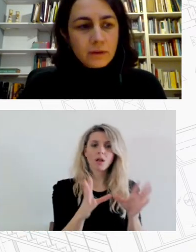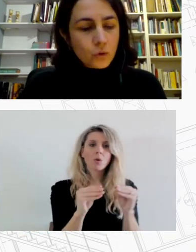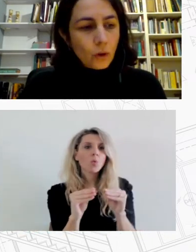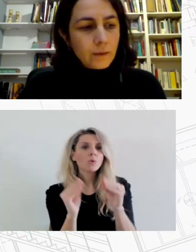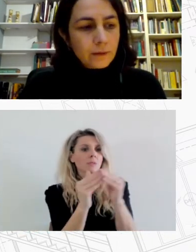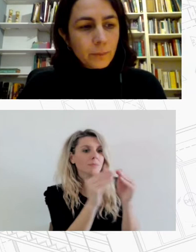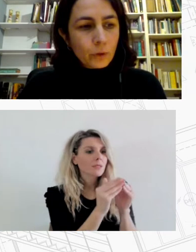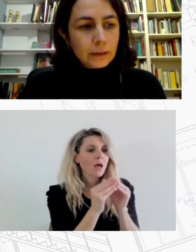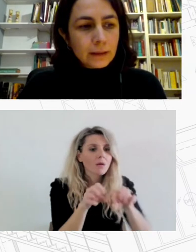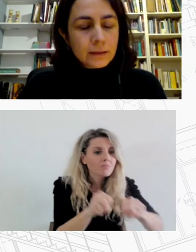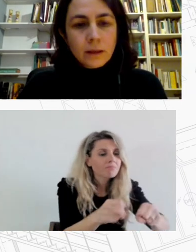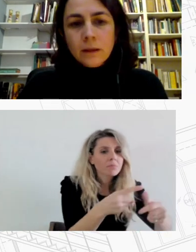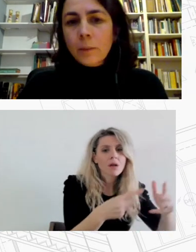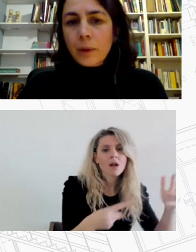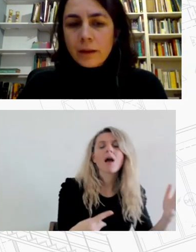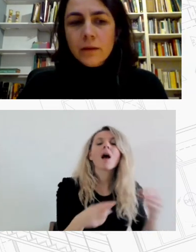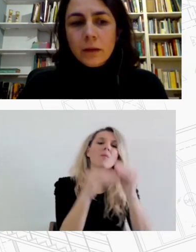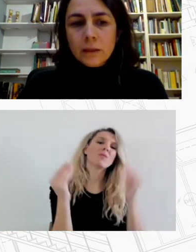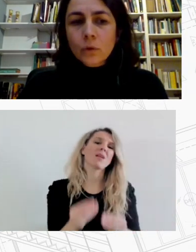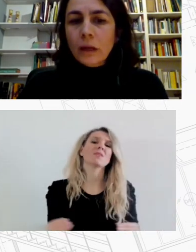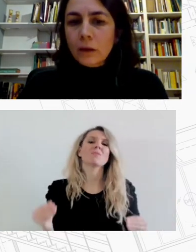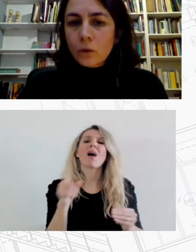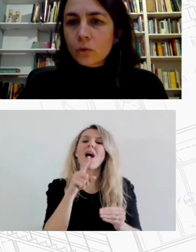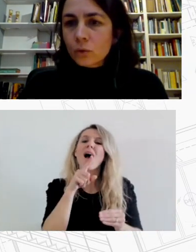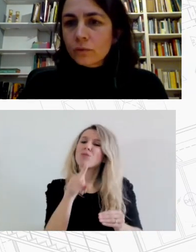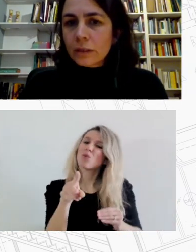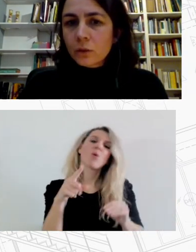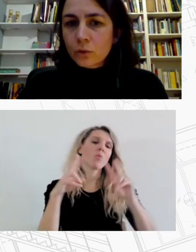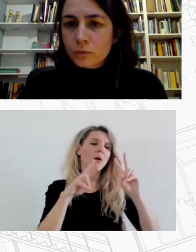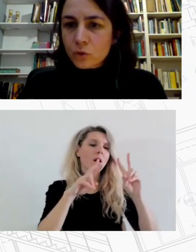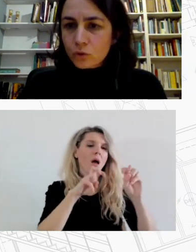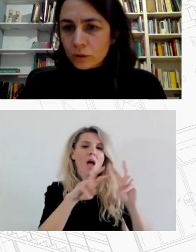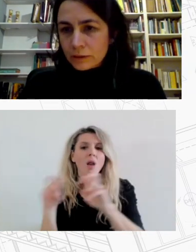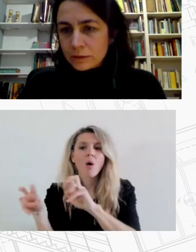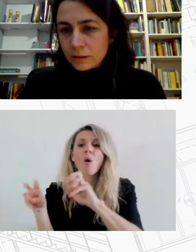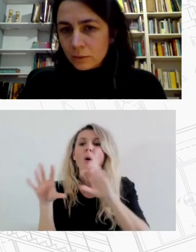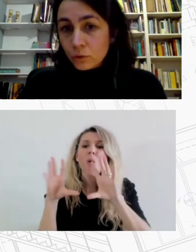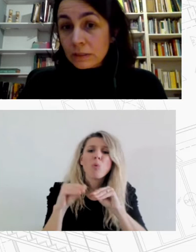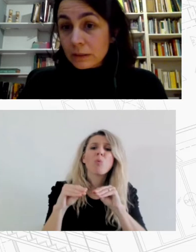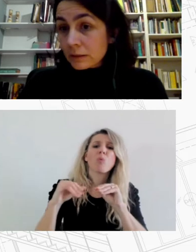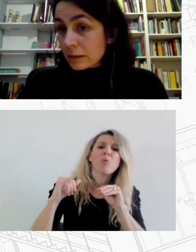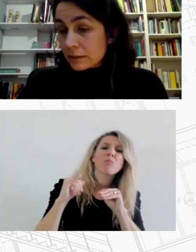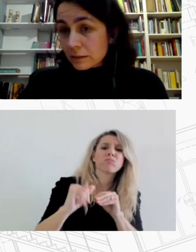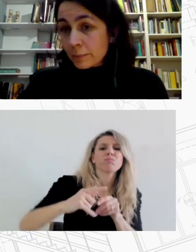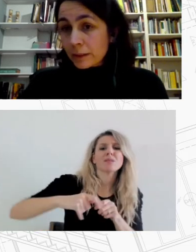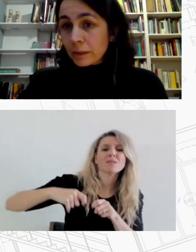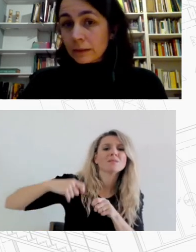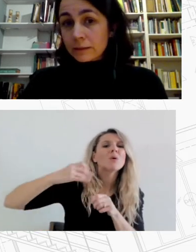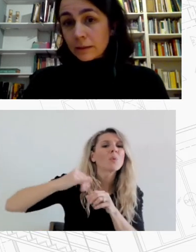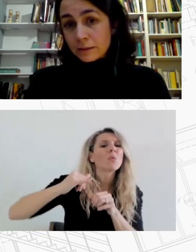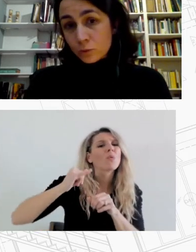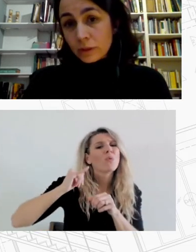αυτό βέβαια δυσπολεύει και πολιτικές για παράδειγμα για τον έλεγχο των βραχυχρόνιων μισθώσεων και της τουριστικής χρήσης και